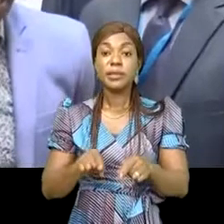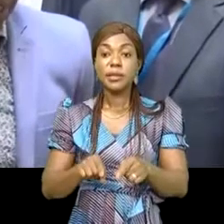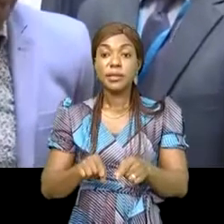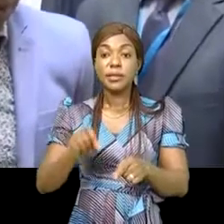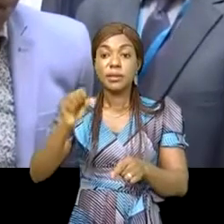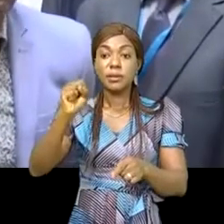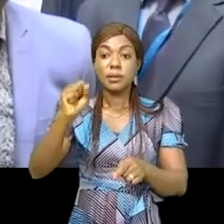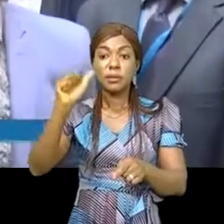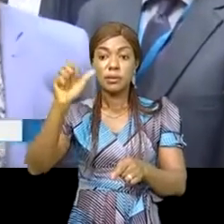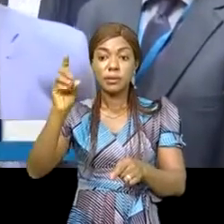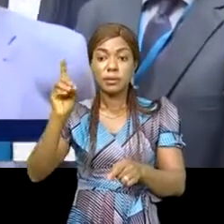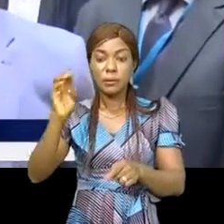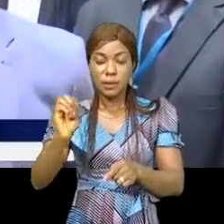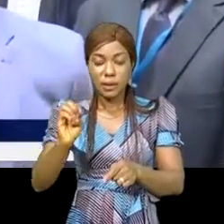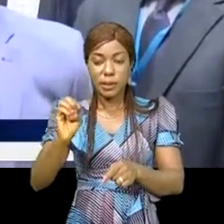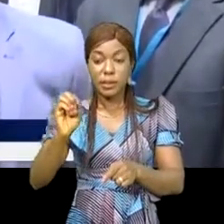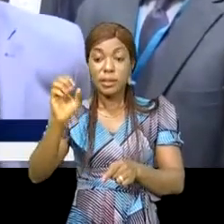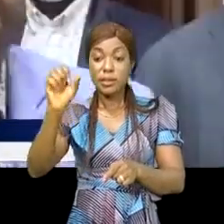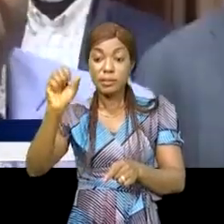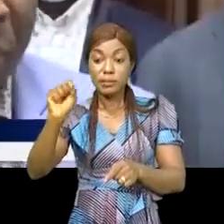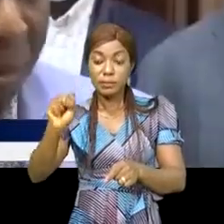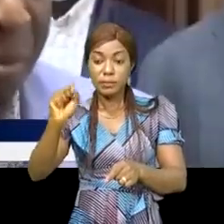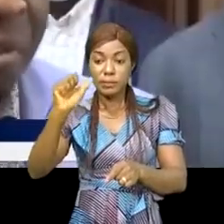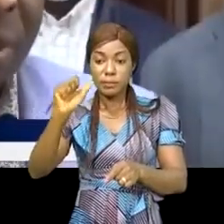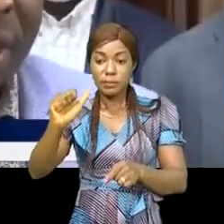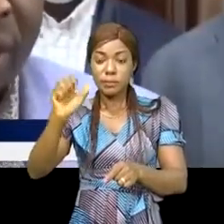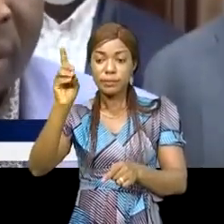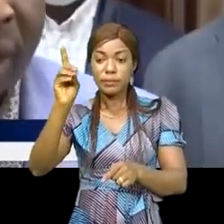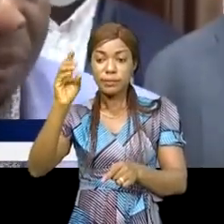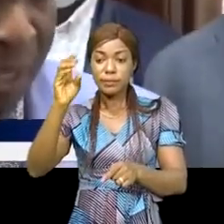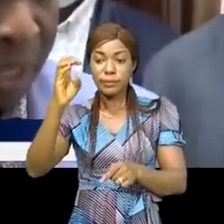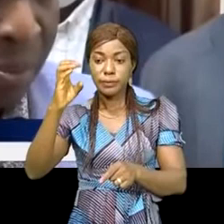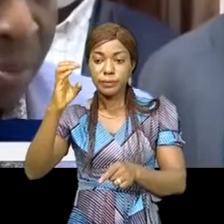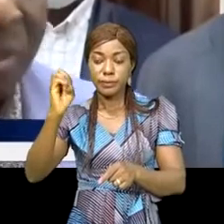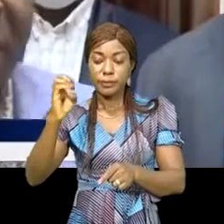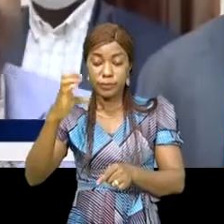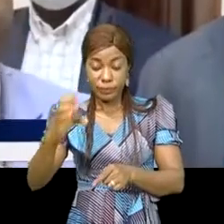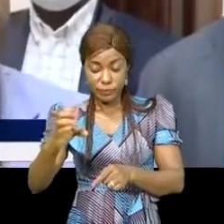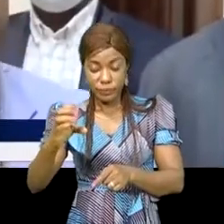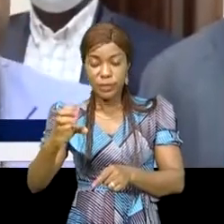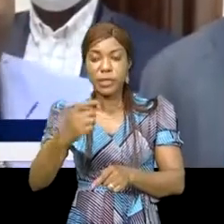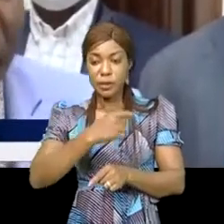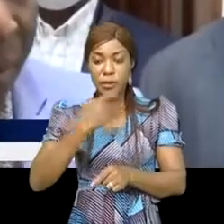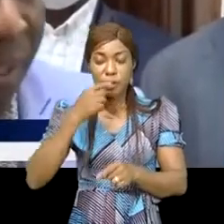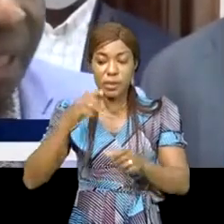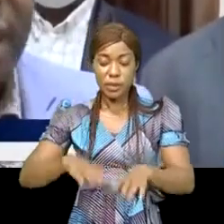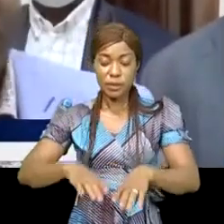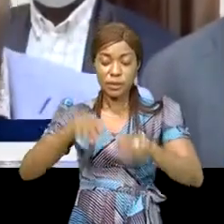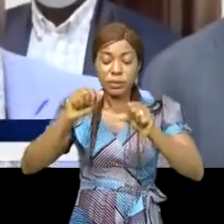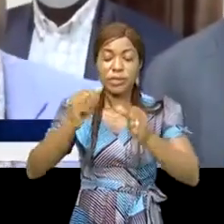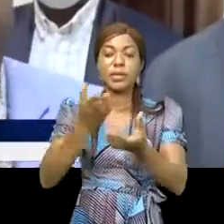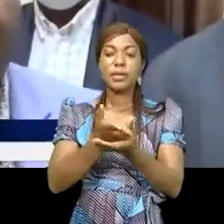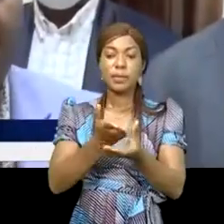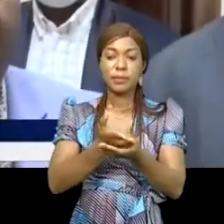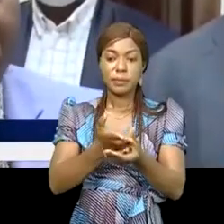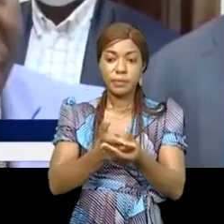secteur autonome le secteur de la formation professionnelle. Pour nous, son excellence Antoinette Kipouloukabenga, d'adopter les rapports qui